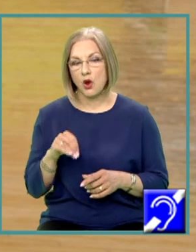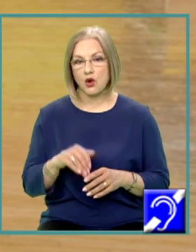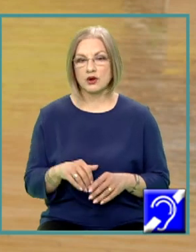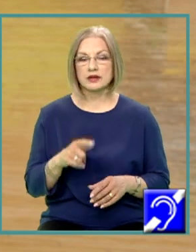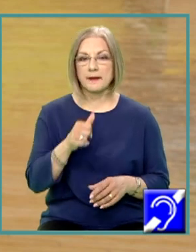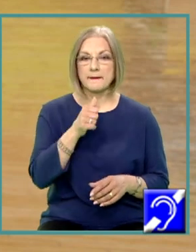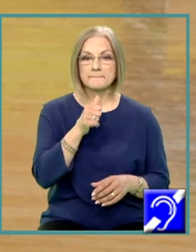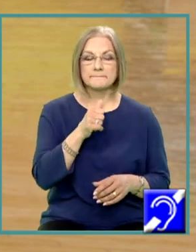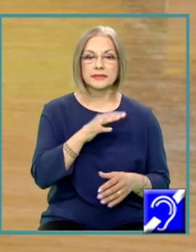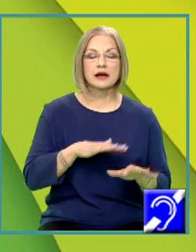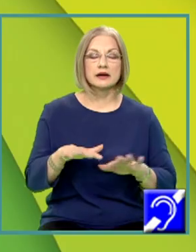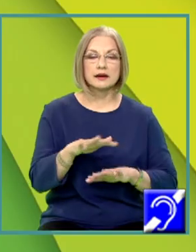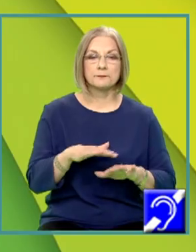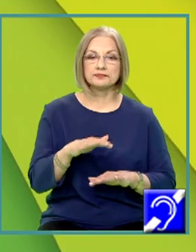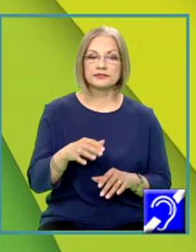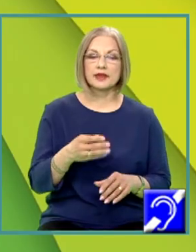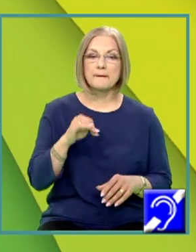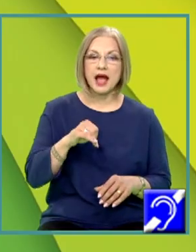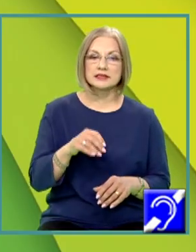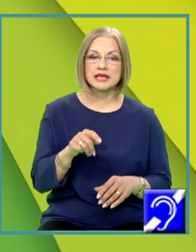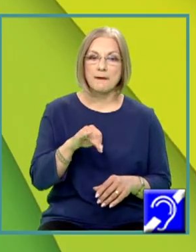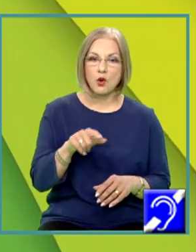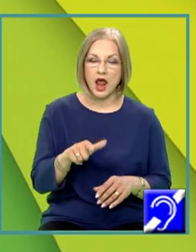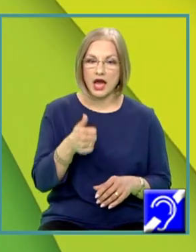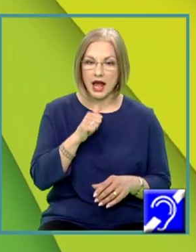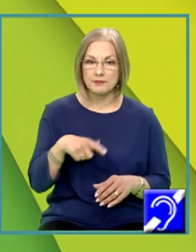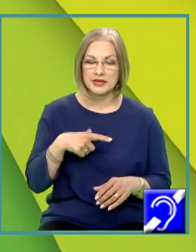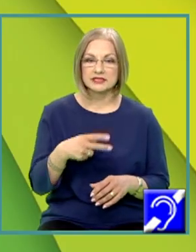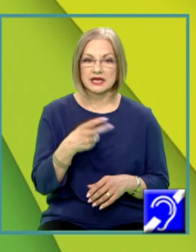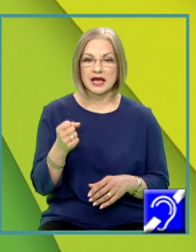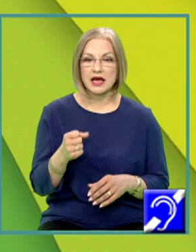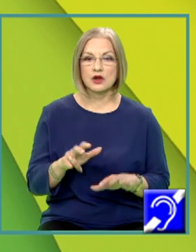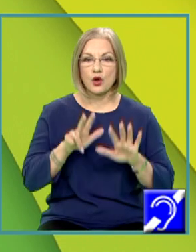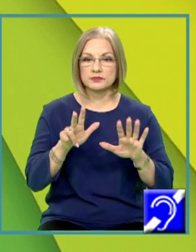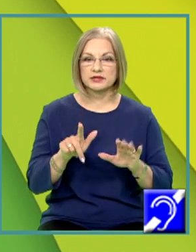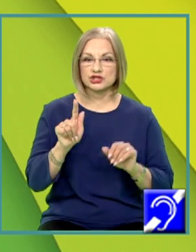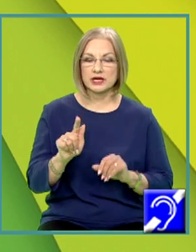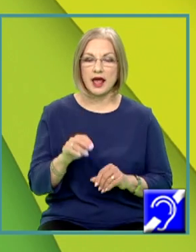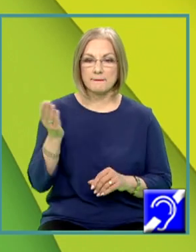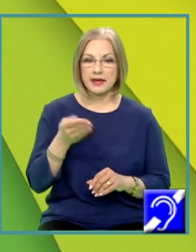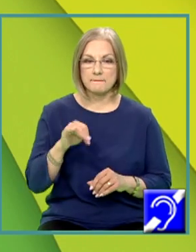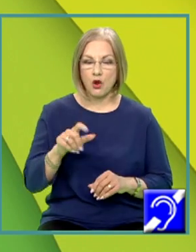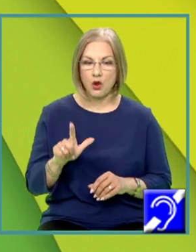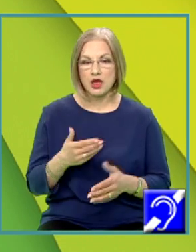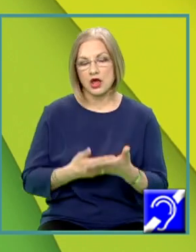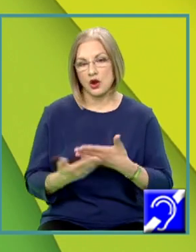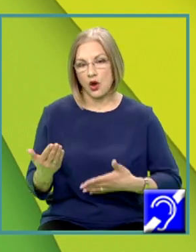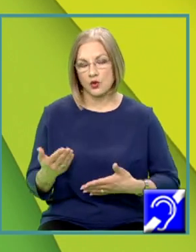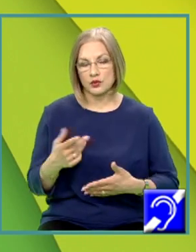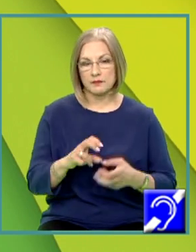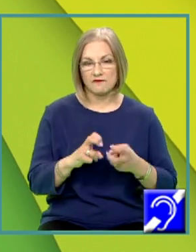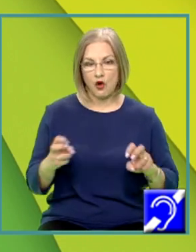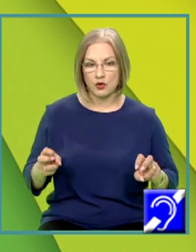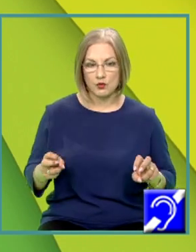molară a apei este egală cu 18 grame per mol. Înlocuim în formula